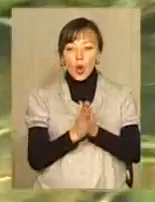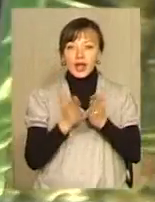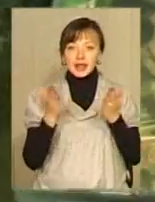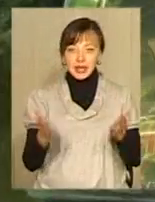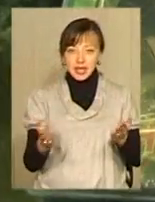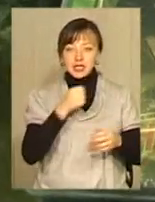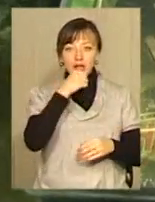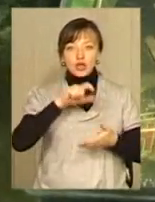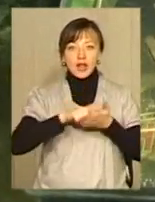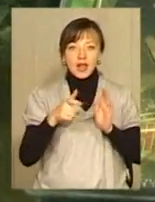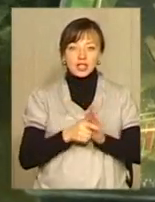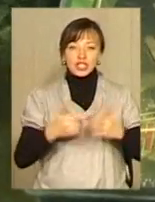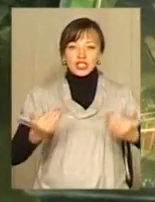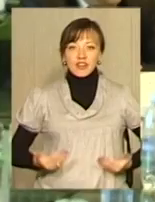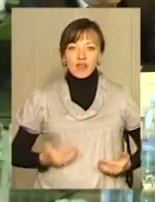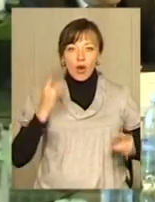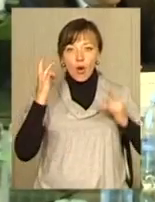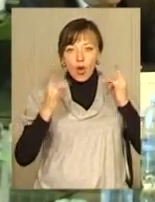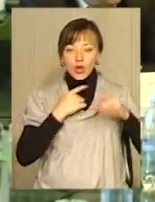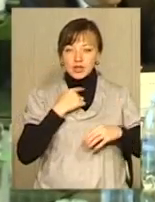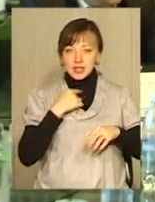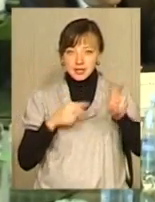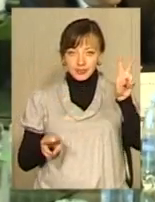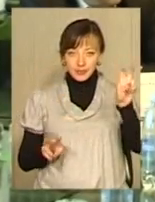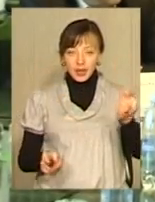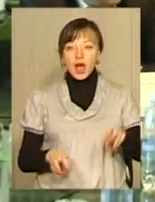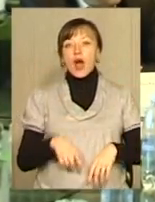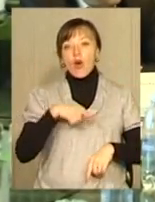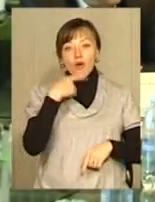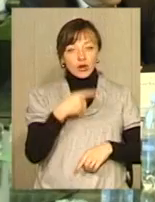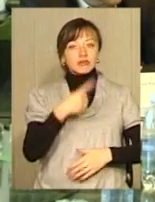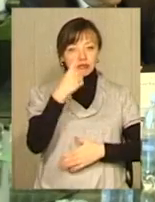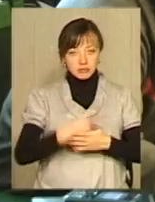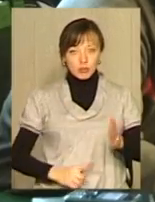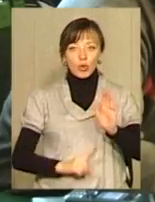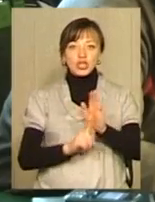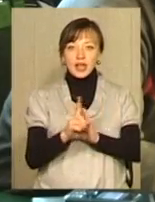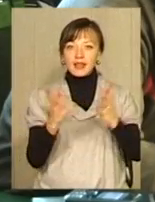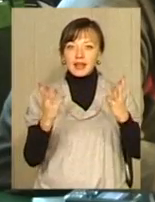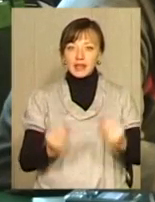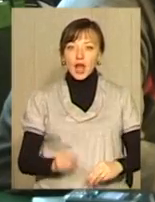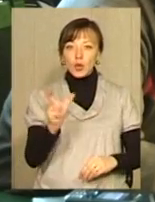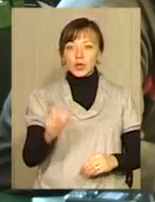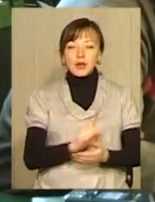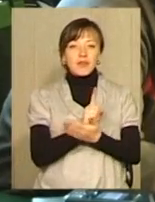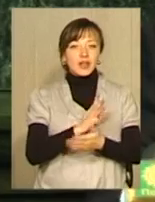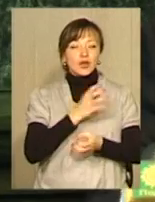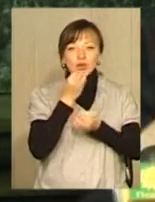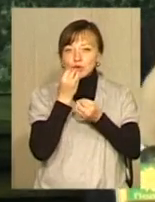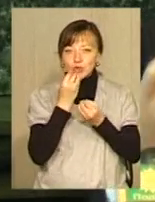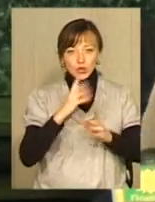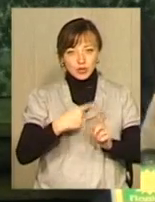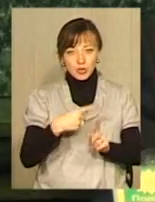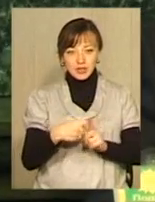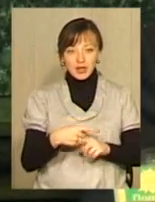голоси» та молодшим школярам «Слуханка для малечі». Микола Томенко переконаний, що починати день людина має щось дуже позитивного. Я